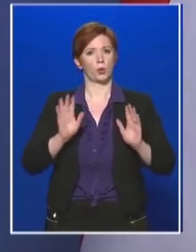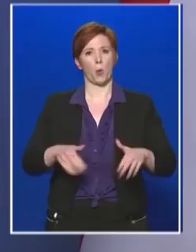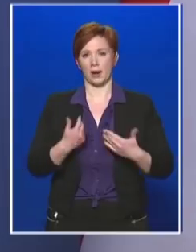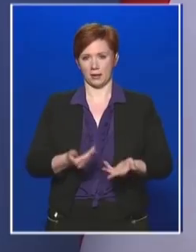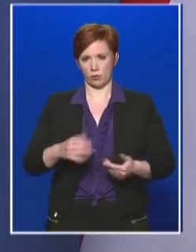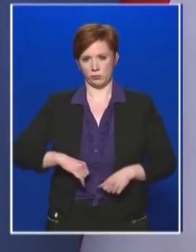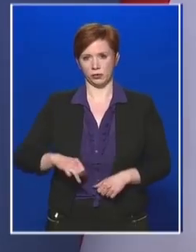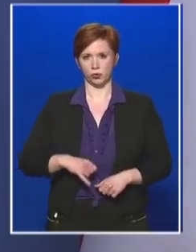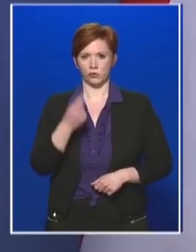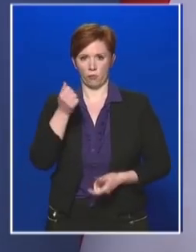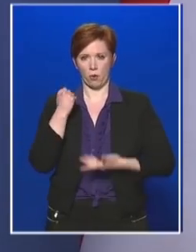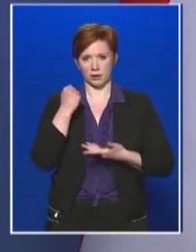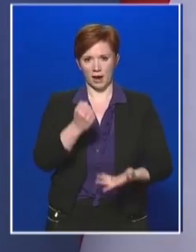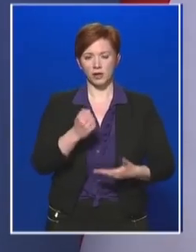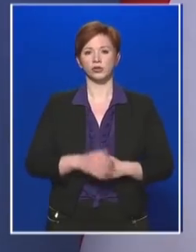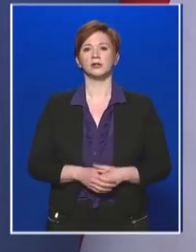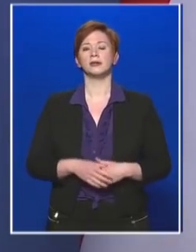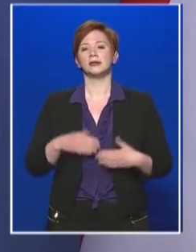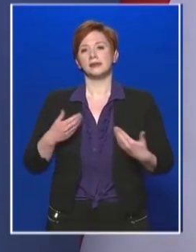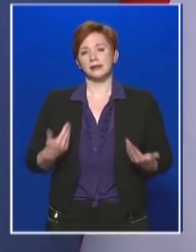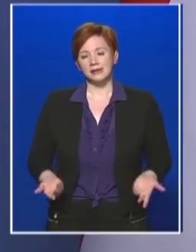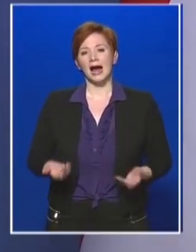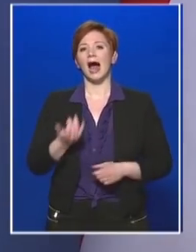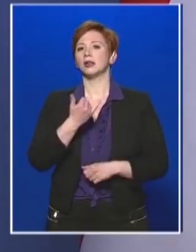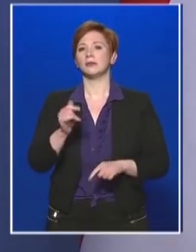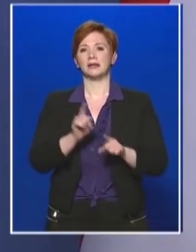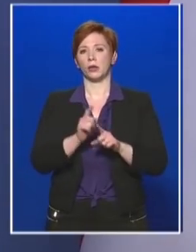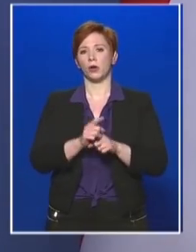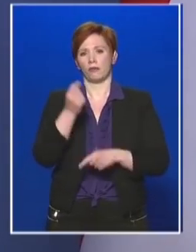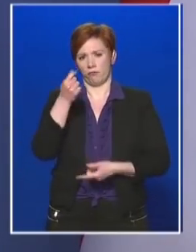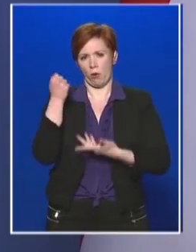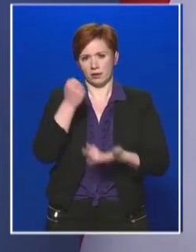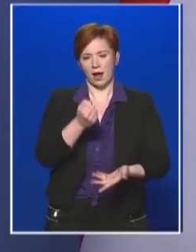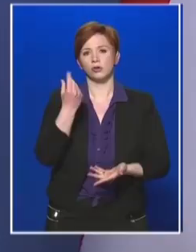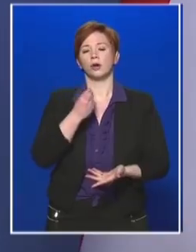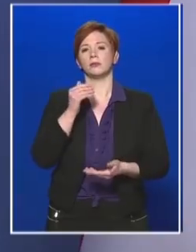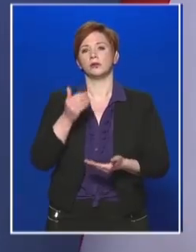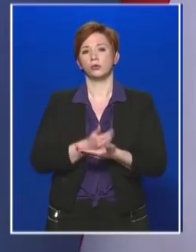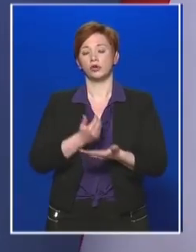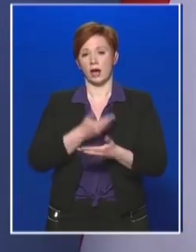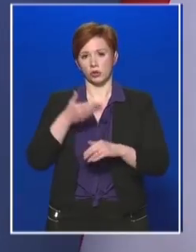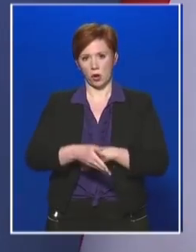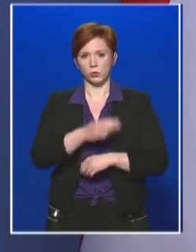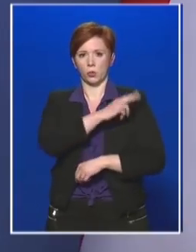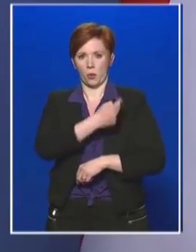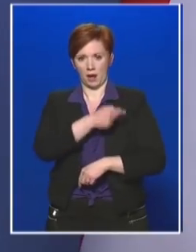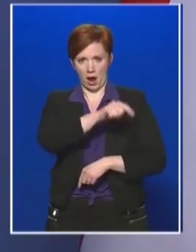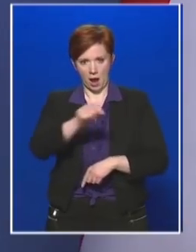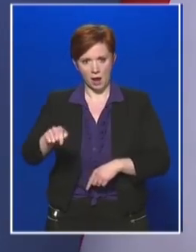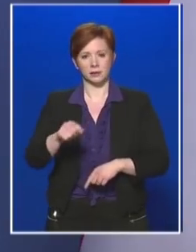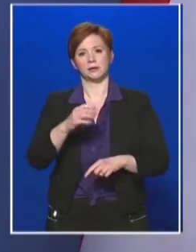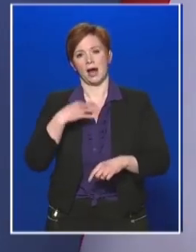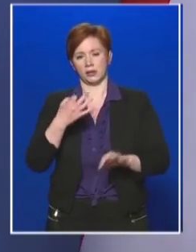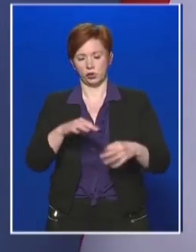biztosítja a forrásokat, tehát minden olyan forrás, amely ahhoz szükséges, hogy a kórházak el tudják látni, és az